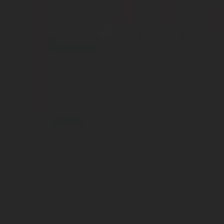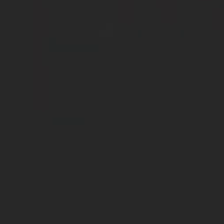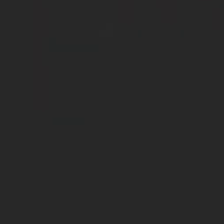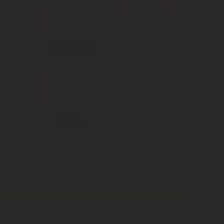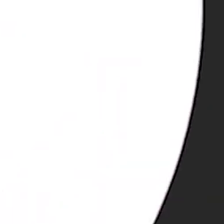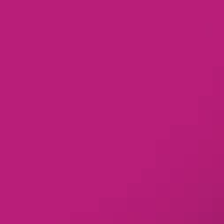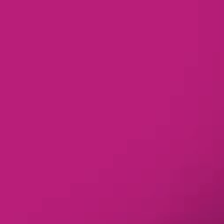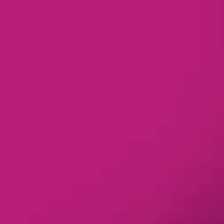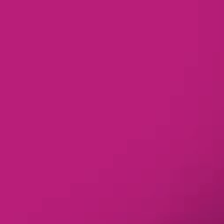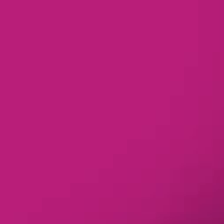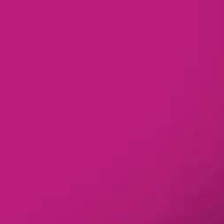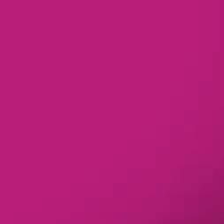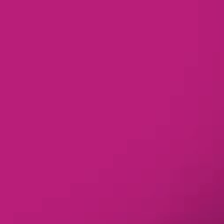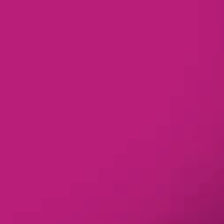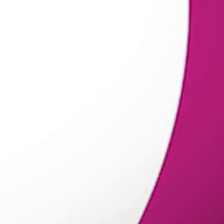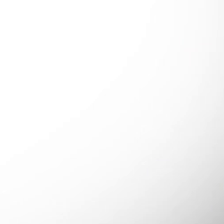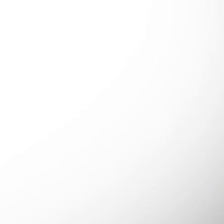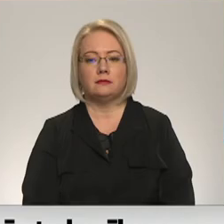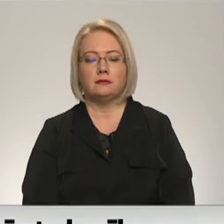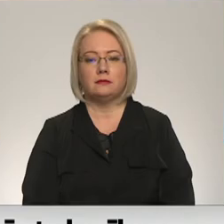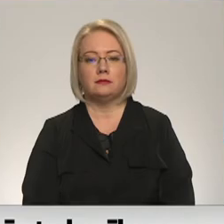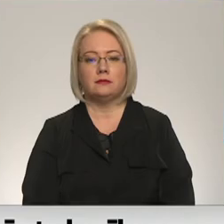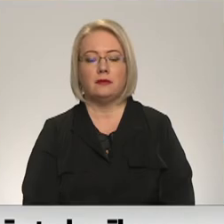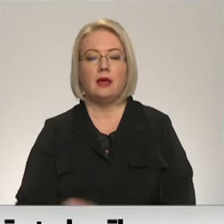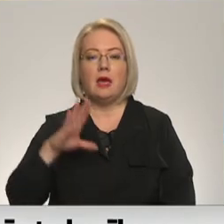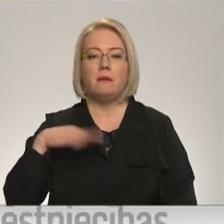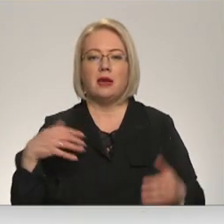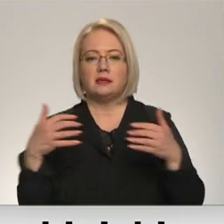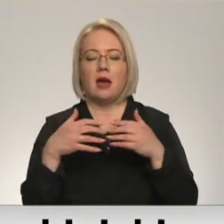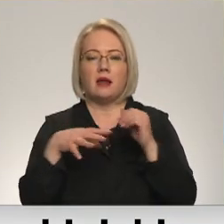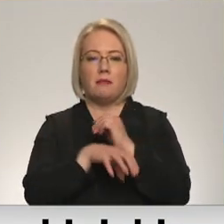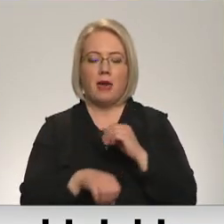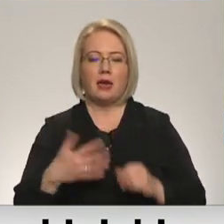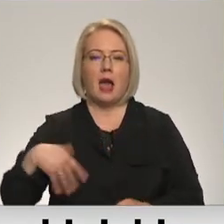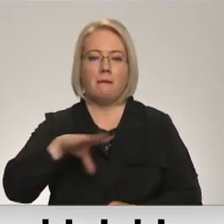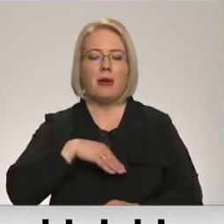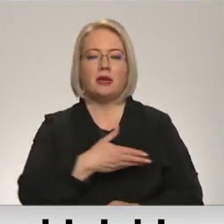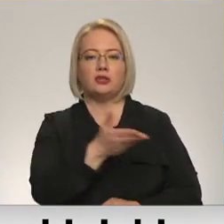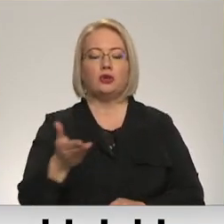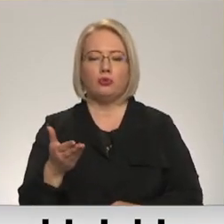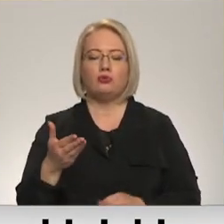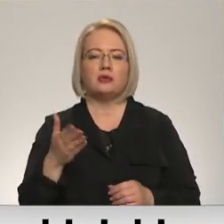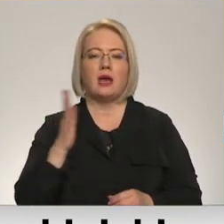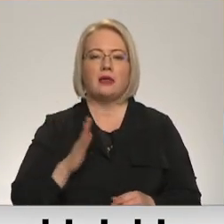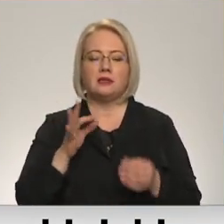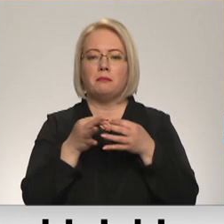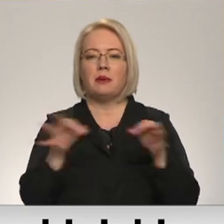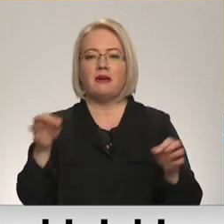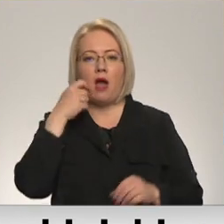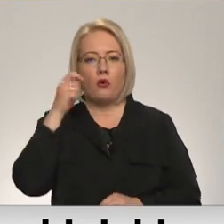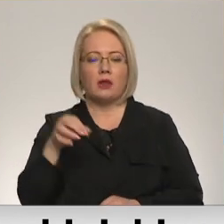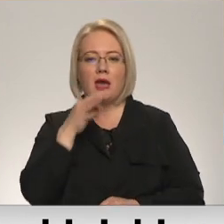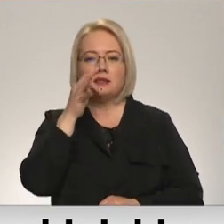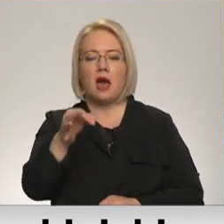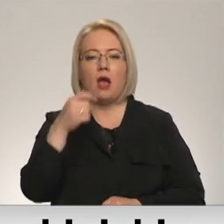Re, visi ēters ir te! Pēc kara beigām mēs jūs visus gaidīsim brīvajā Ukrainā. Tā saka,